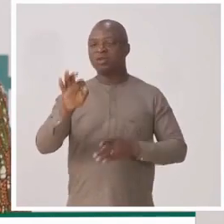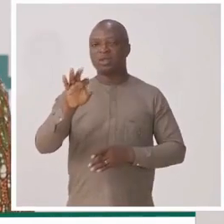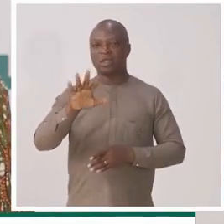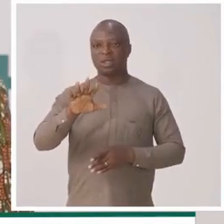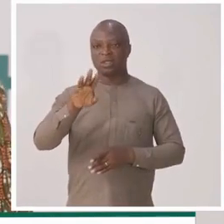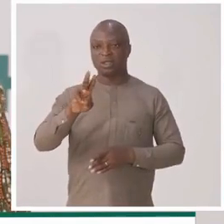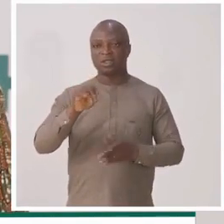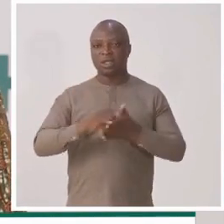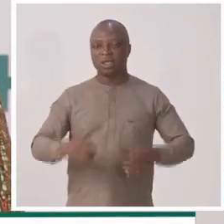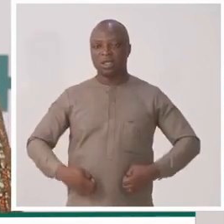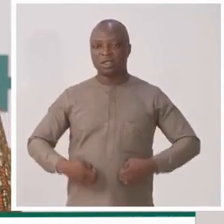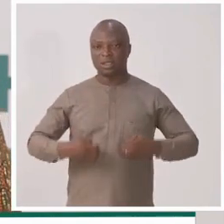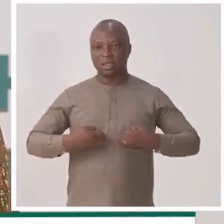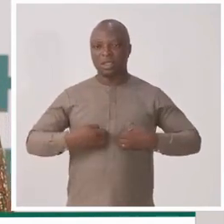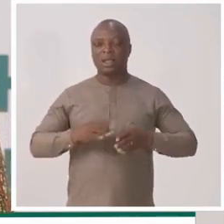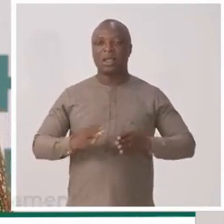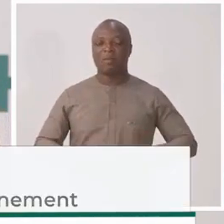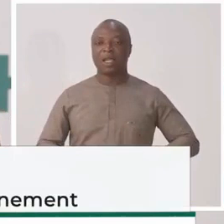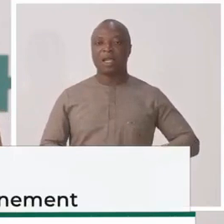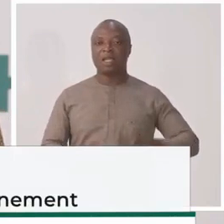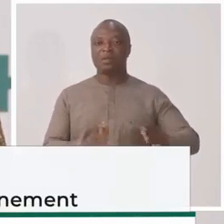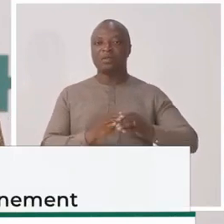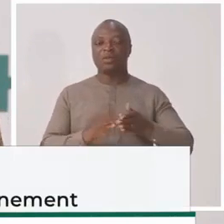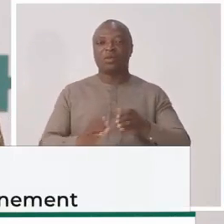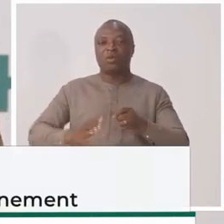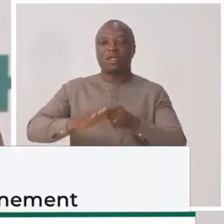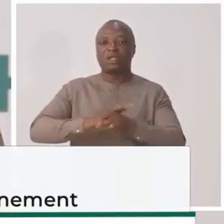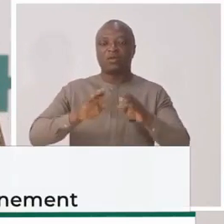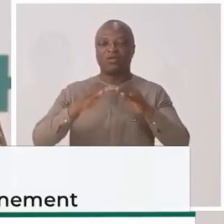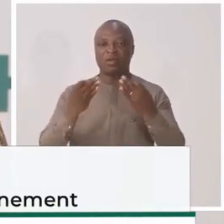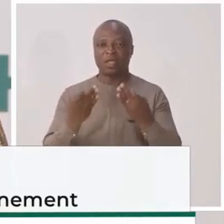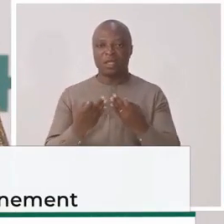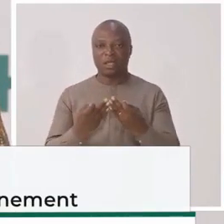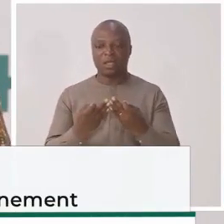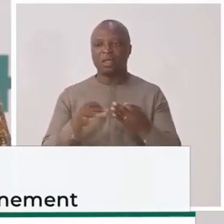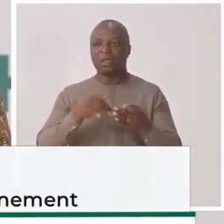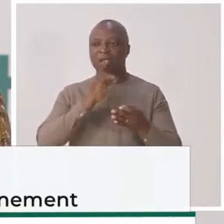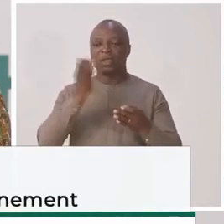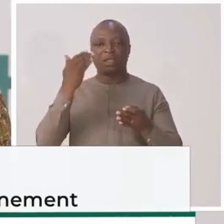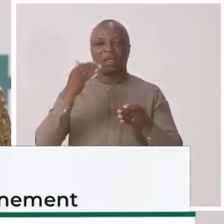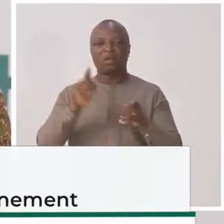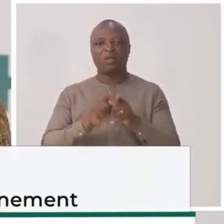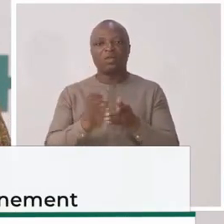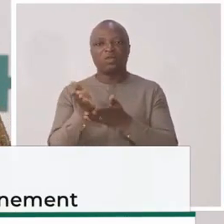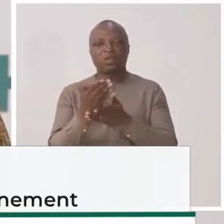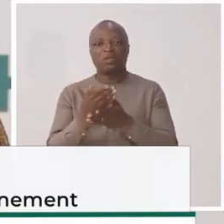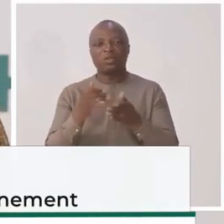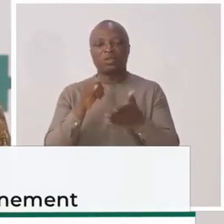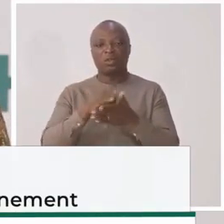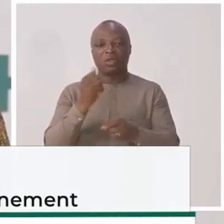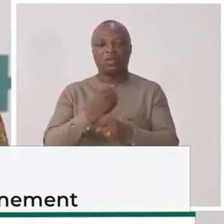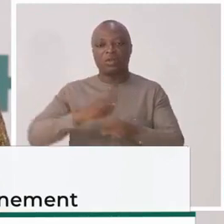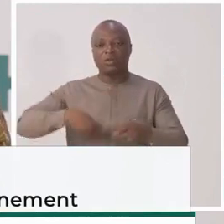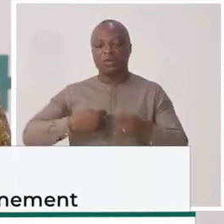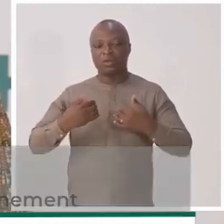existait un mécanisme de compensation familiale qui était en fait une sorte d'embryon de ce que nous